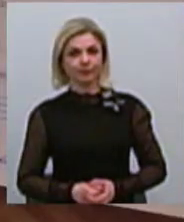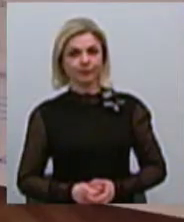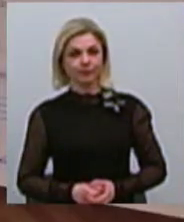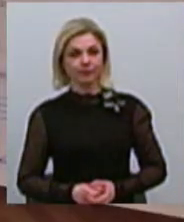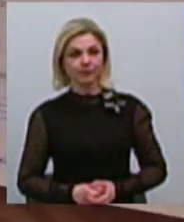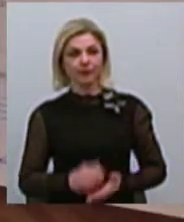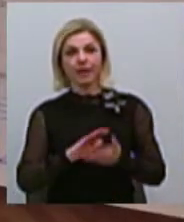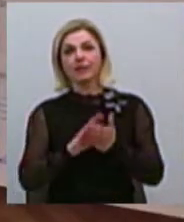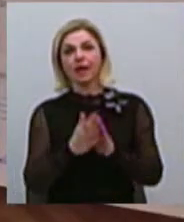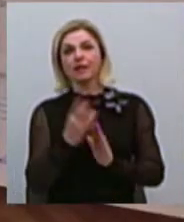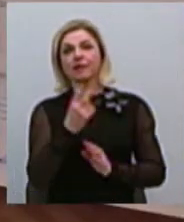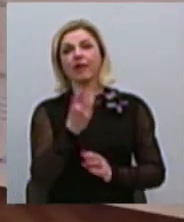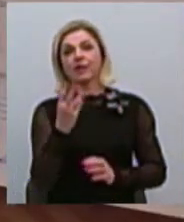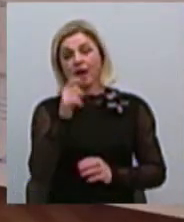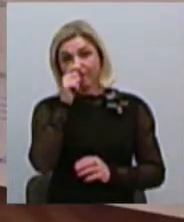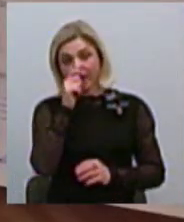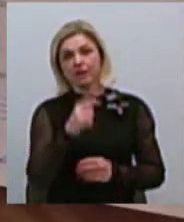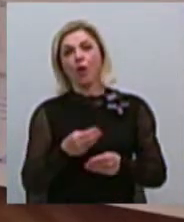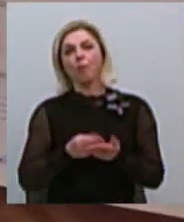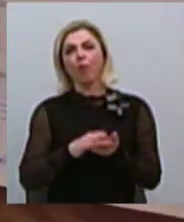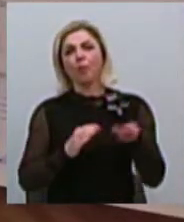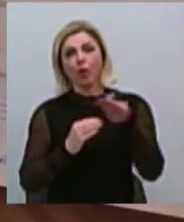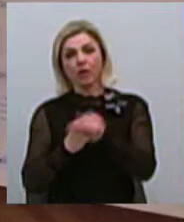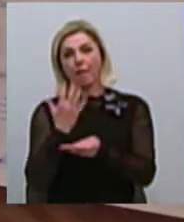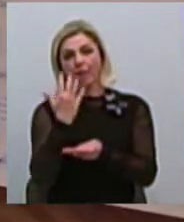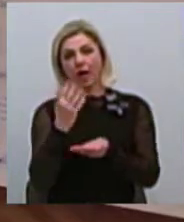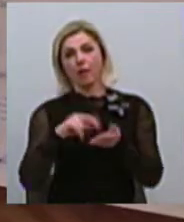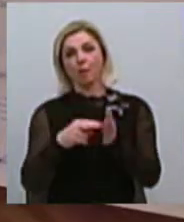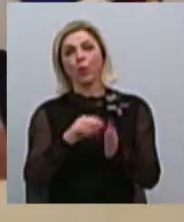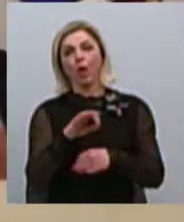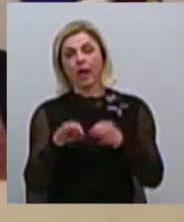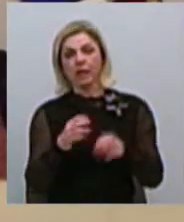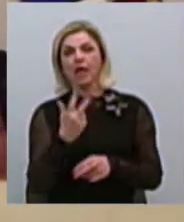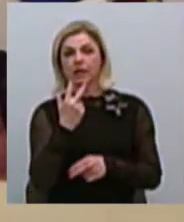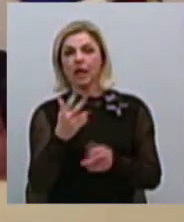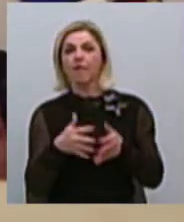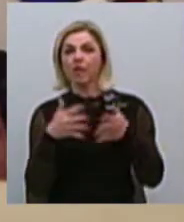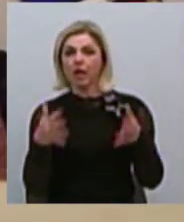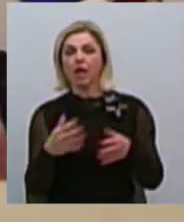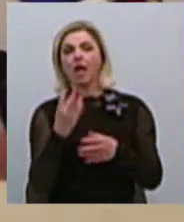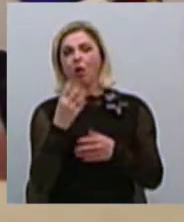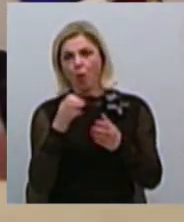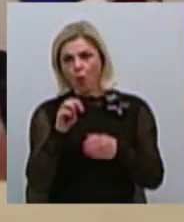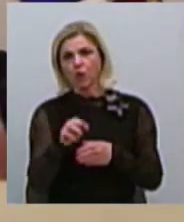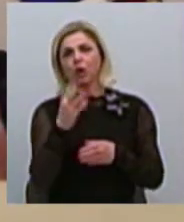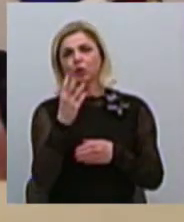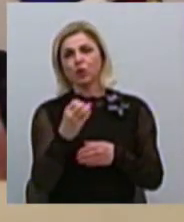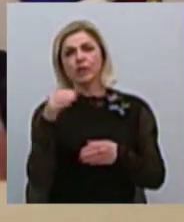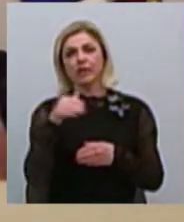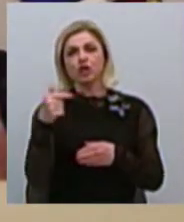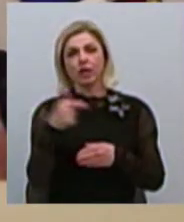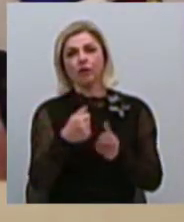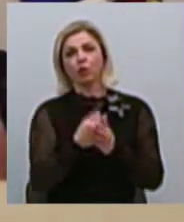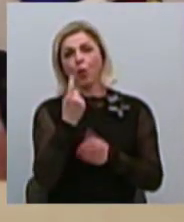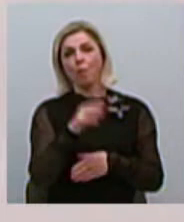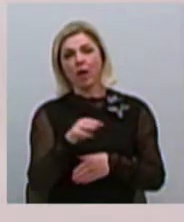Станом на 23 квітня подано 5 проєктів. Три великих, на які передбачено від 300 тисяч гривень до мільйона, і два